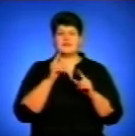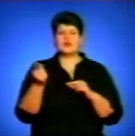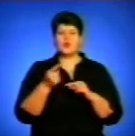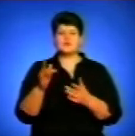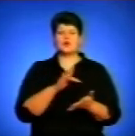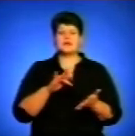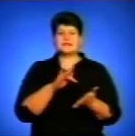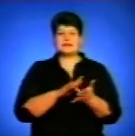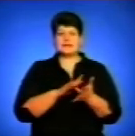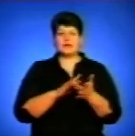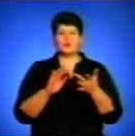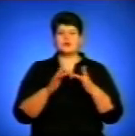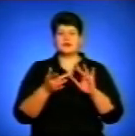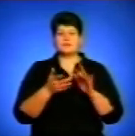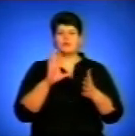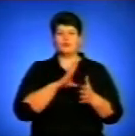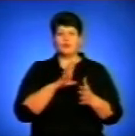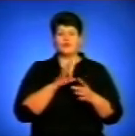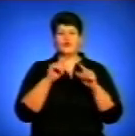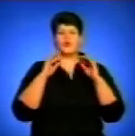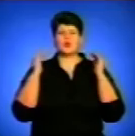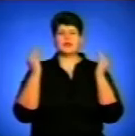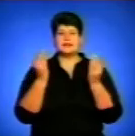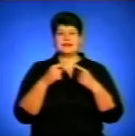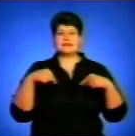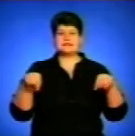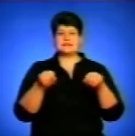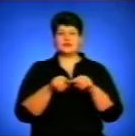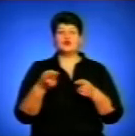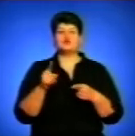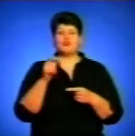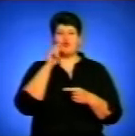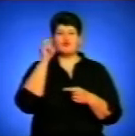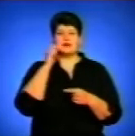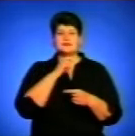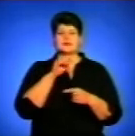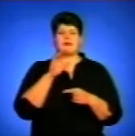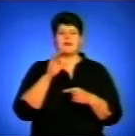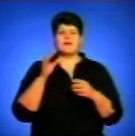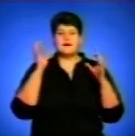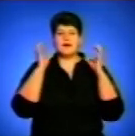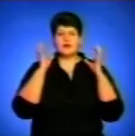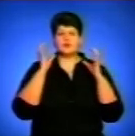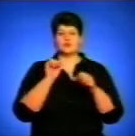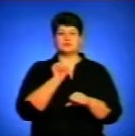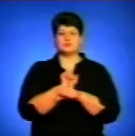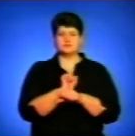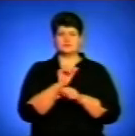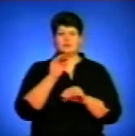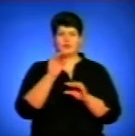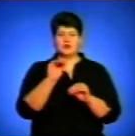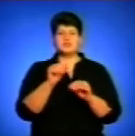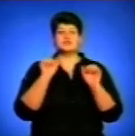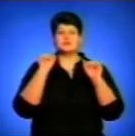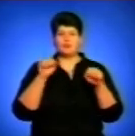центрі комунікації відбувся круглий стіл на тему, чому українське радіо припинило мовлення в ефірі на ФМ. Чи зможуть